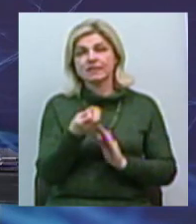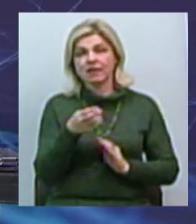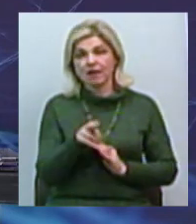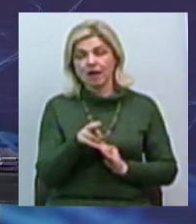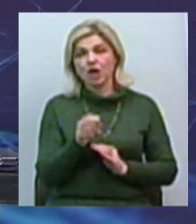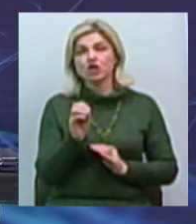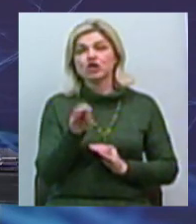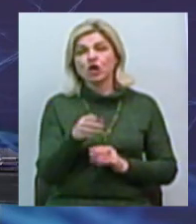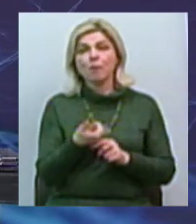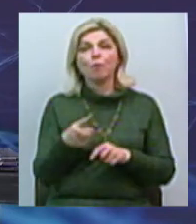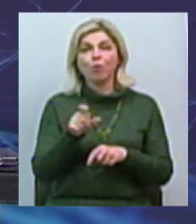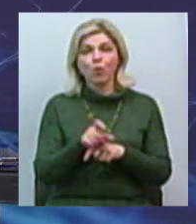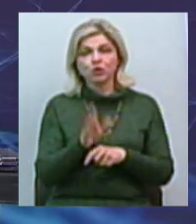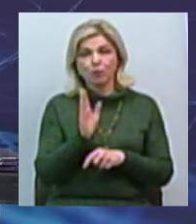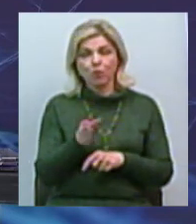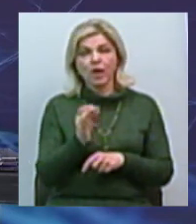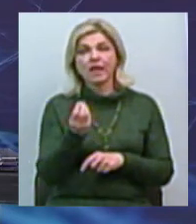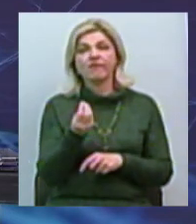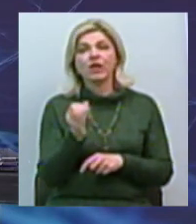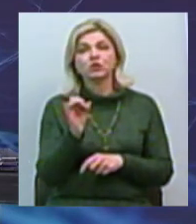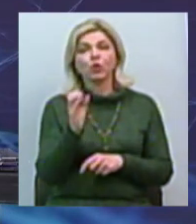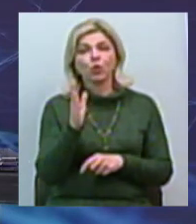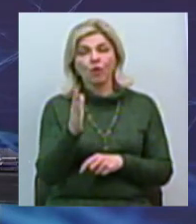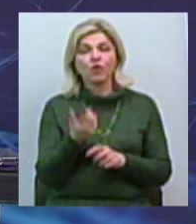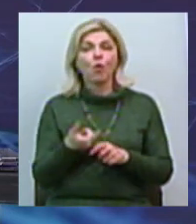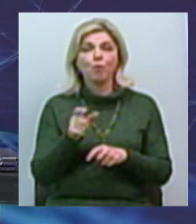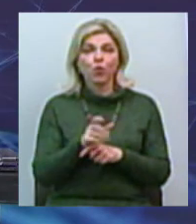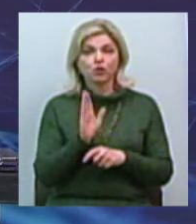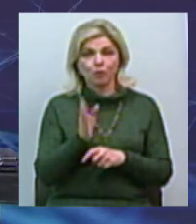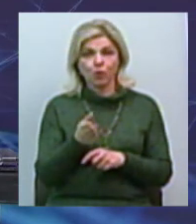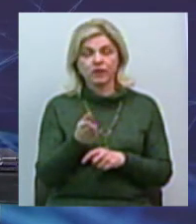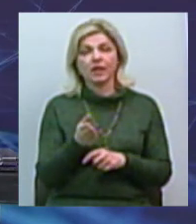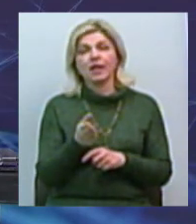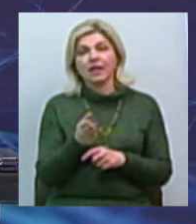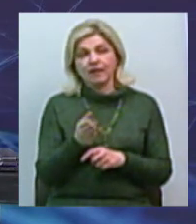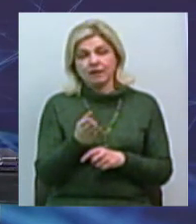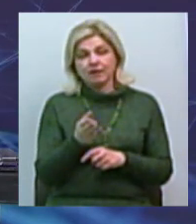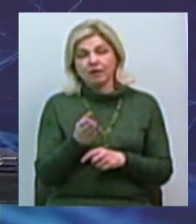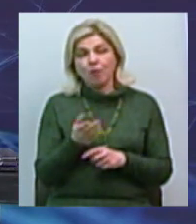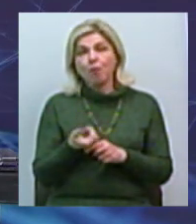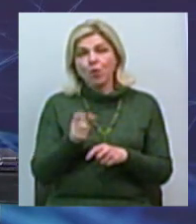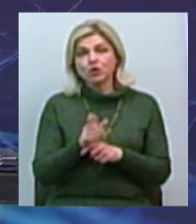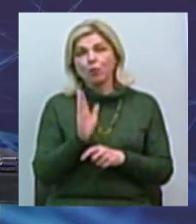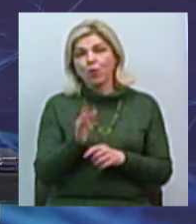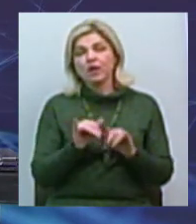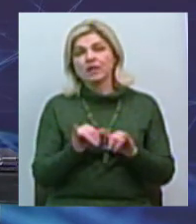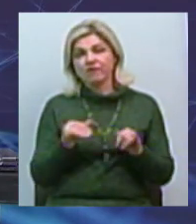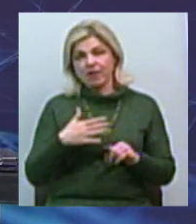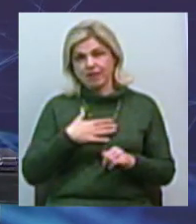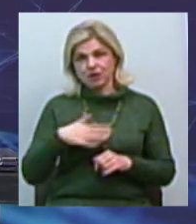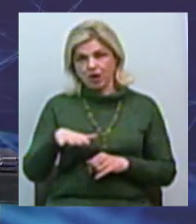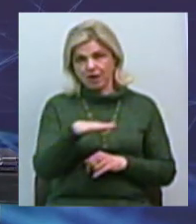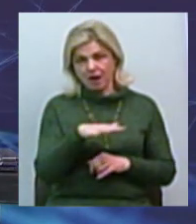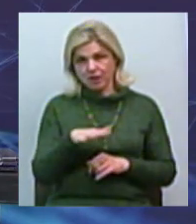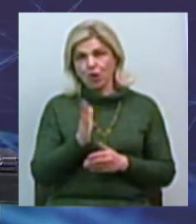чим більше буде інвесторів, тим більше буде інвестицій, ми повинні чітко це розуміти, тим більше буде розвивати наш країй, тим більше буде